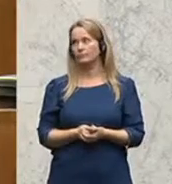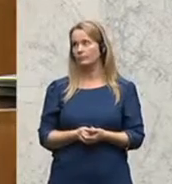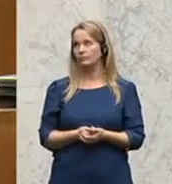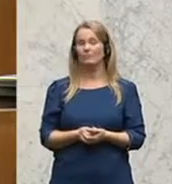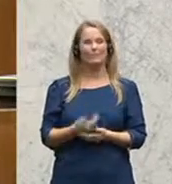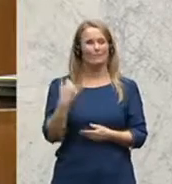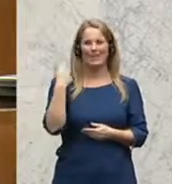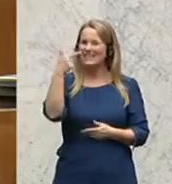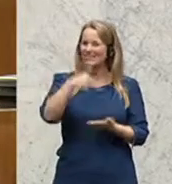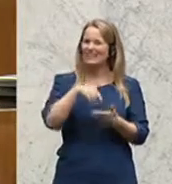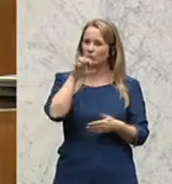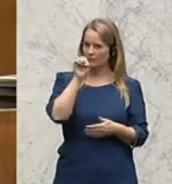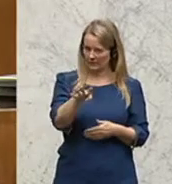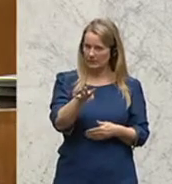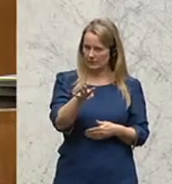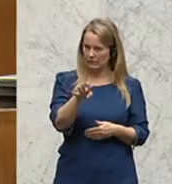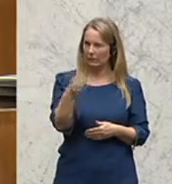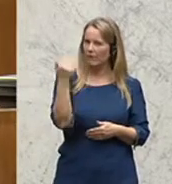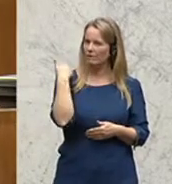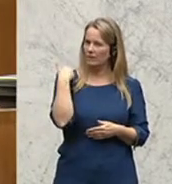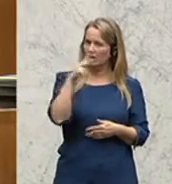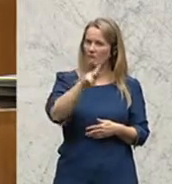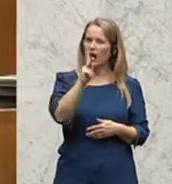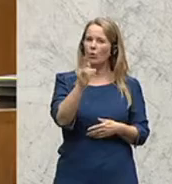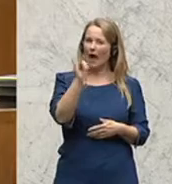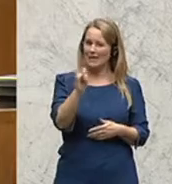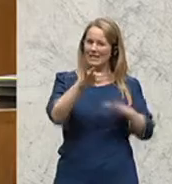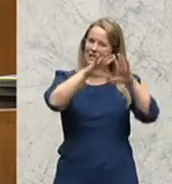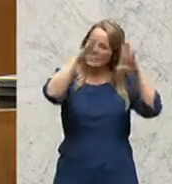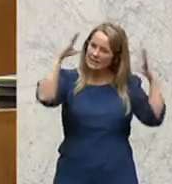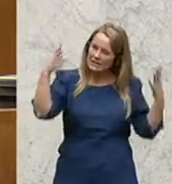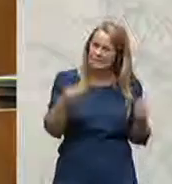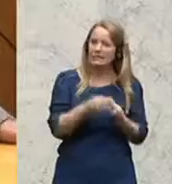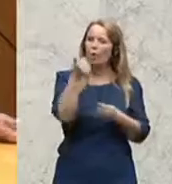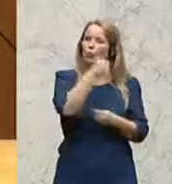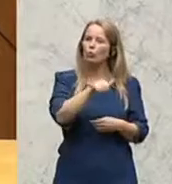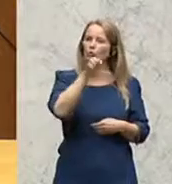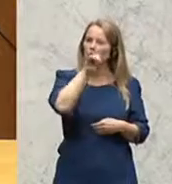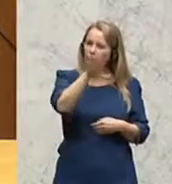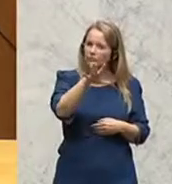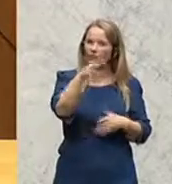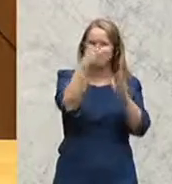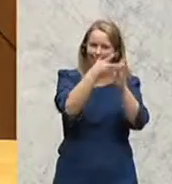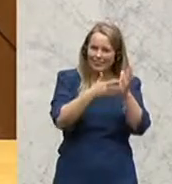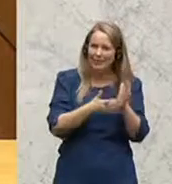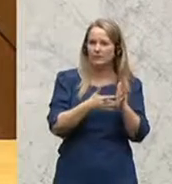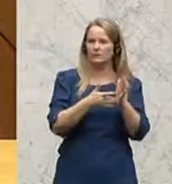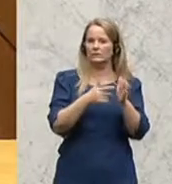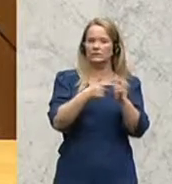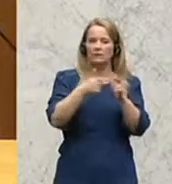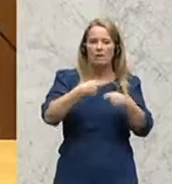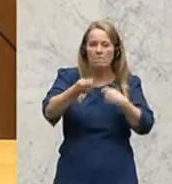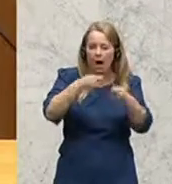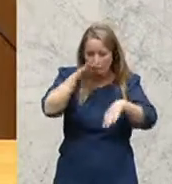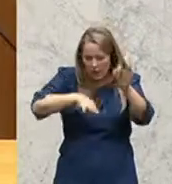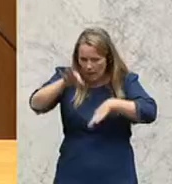Im Jahr 2014 veröffentlichte der VKI insgesamt 115 Tests, Markterhebungen